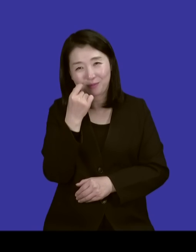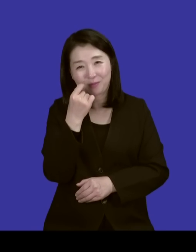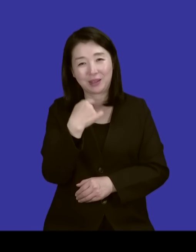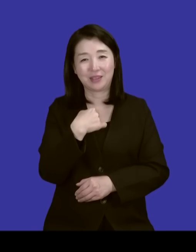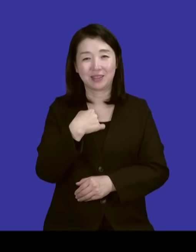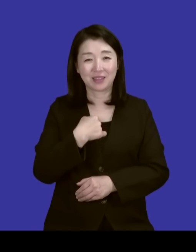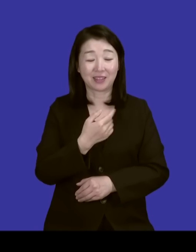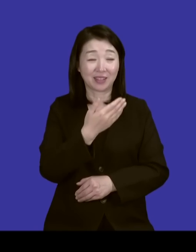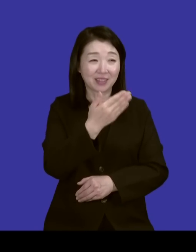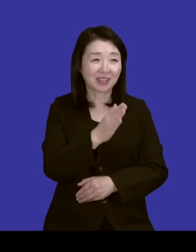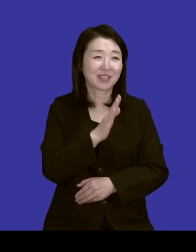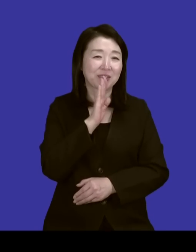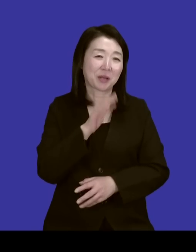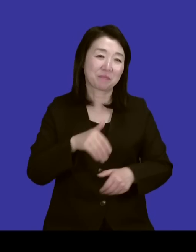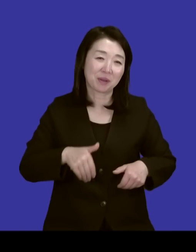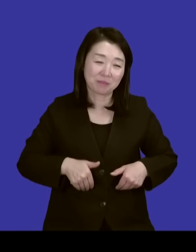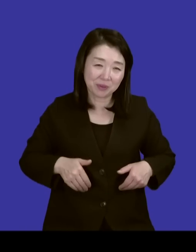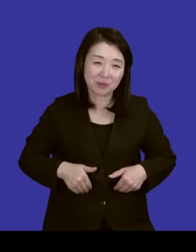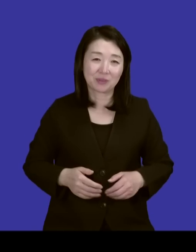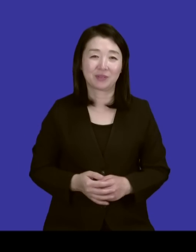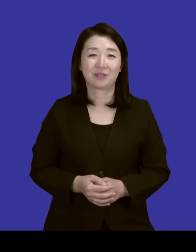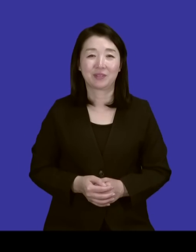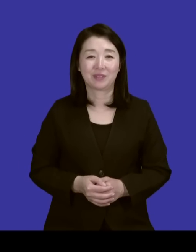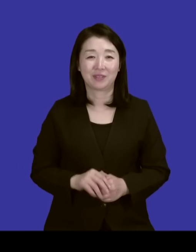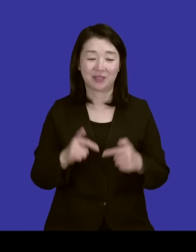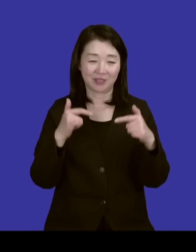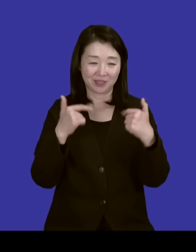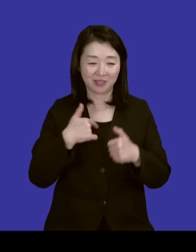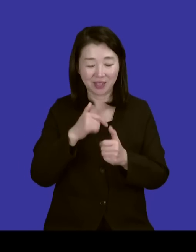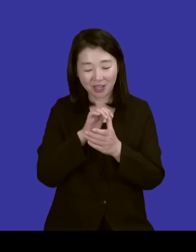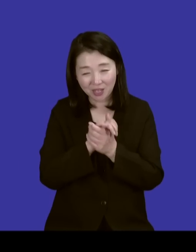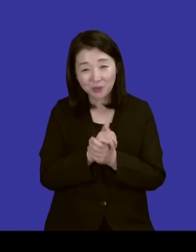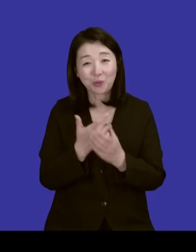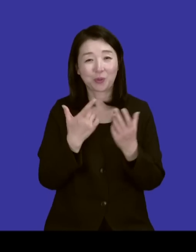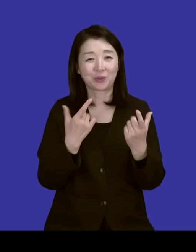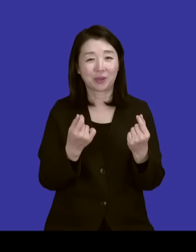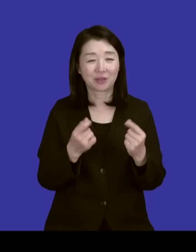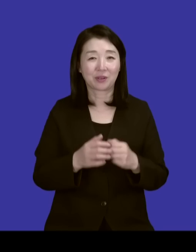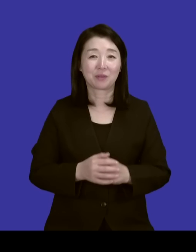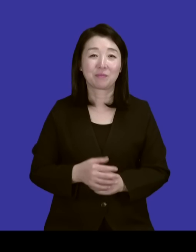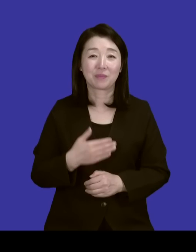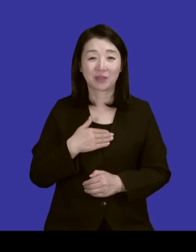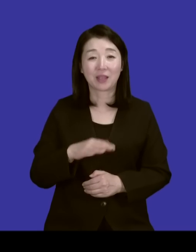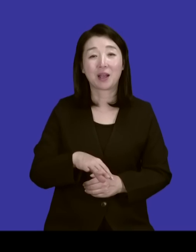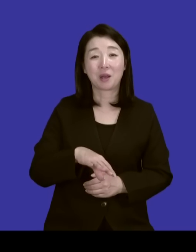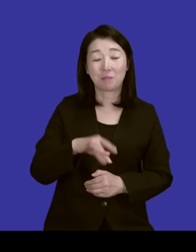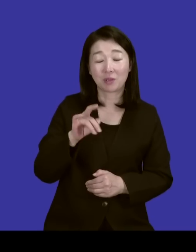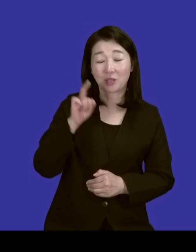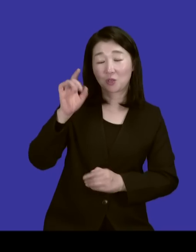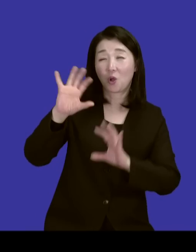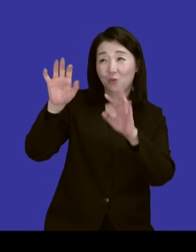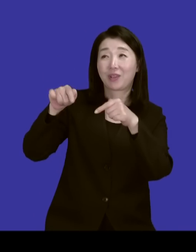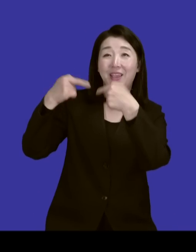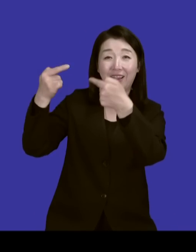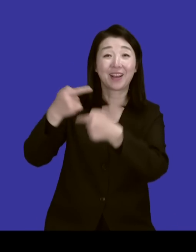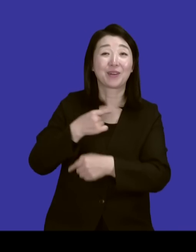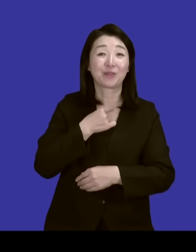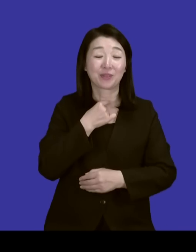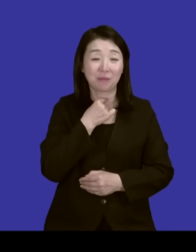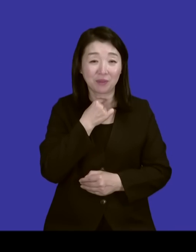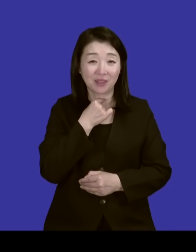당신이 정말 필요로 하고 늘 내가 기도하는 것처럼 내가 먼저 천국에 가겠어요. 나는